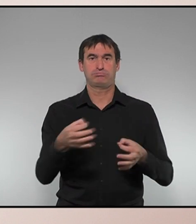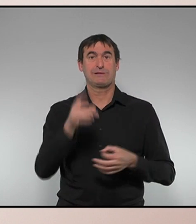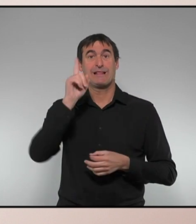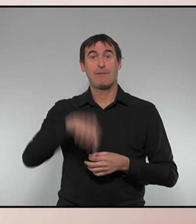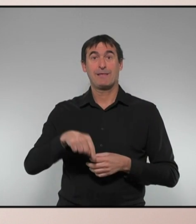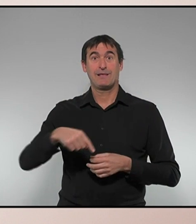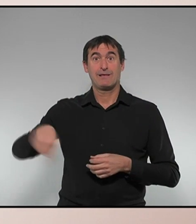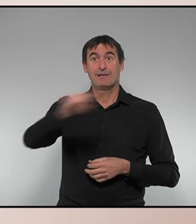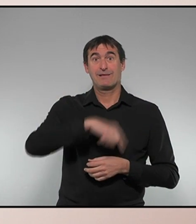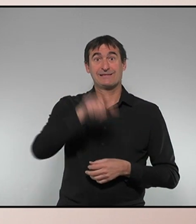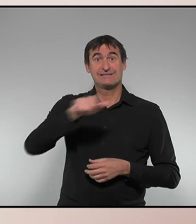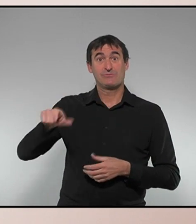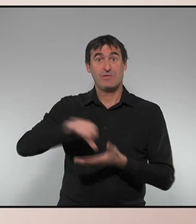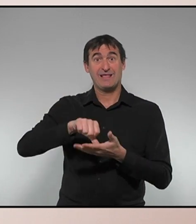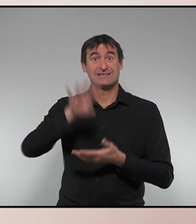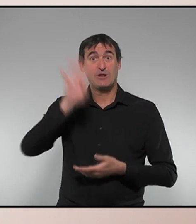dels ciutadans de Catalunya.